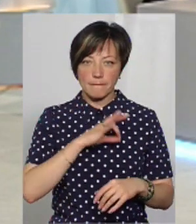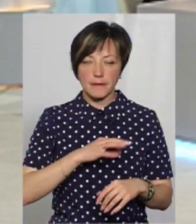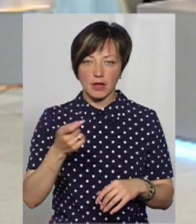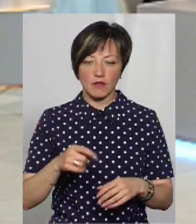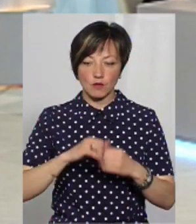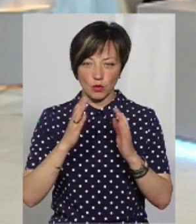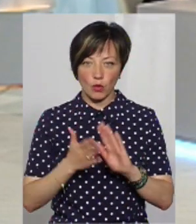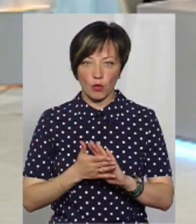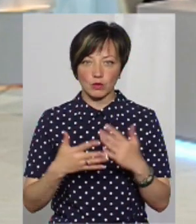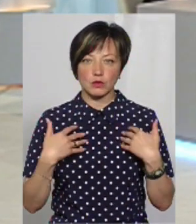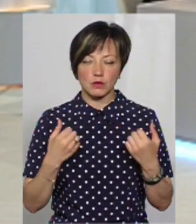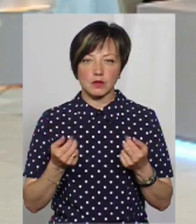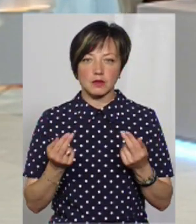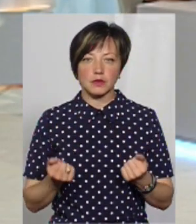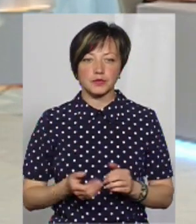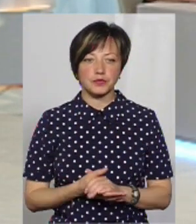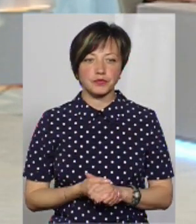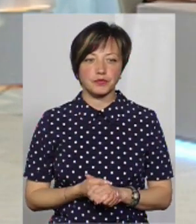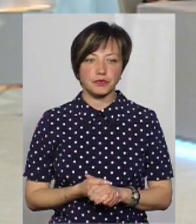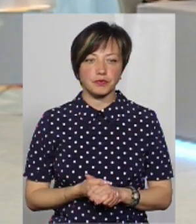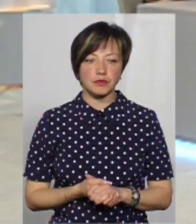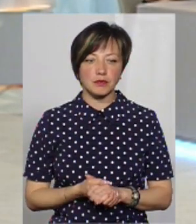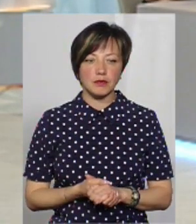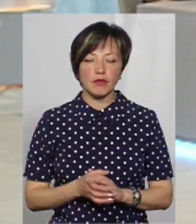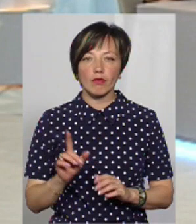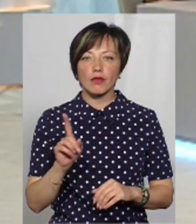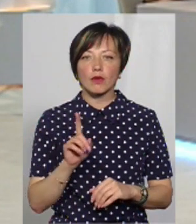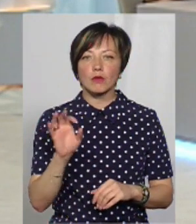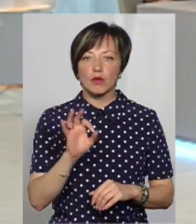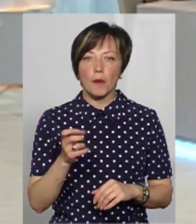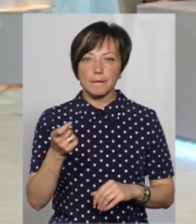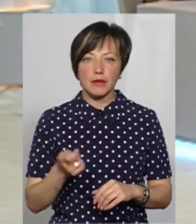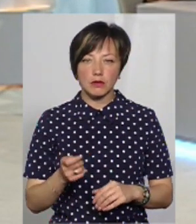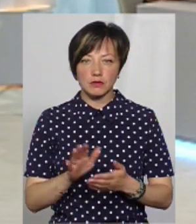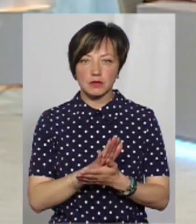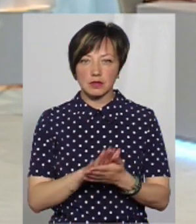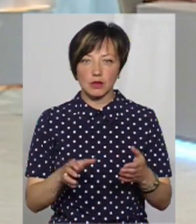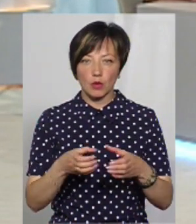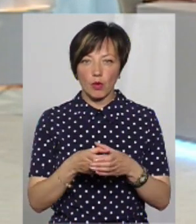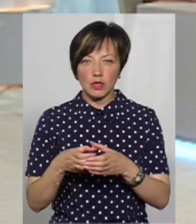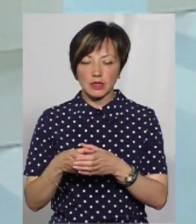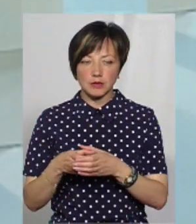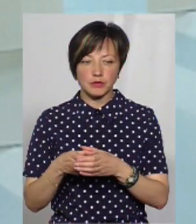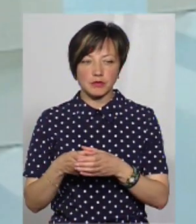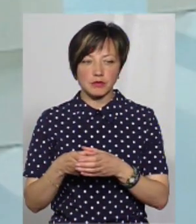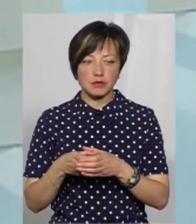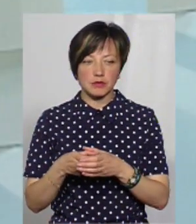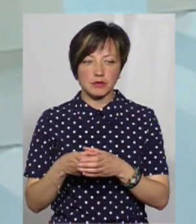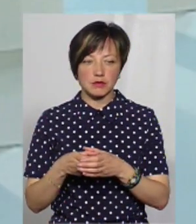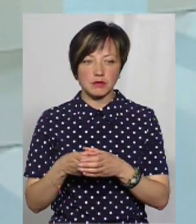категорії? Це всього оздоровити? так, точно. А те, що стосується пільгових? Пільгові категорії,